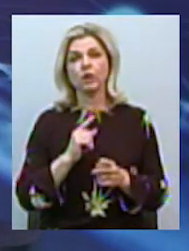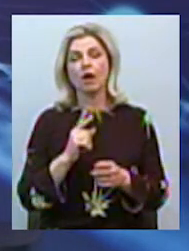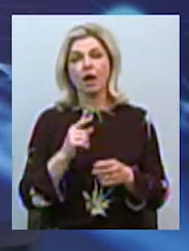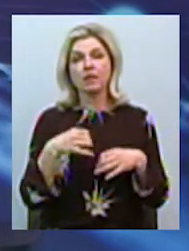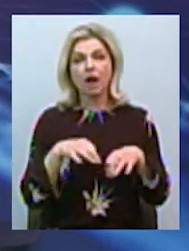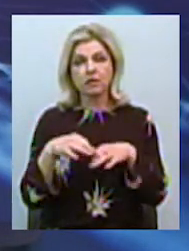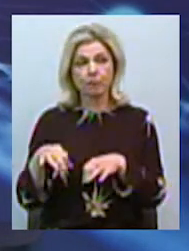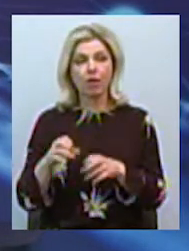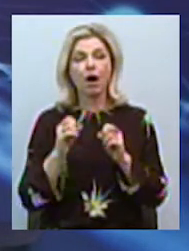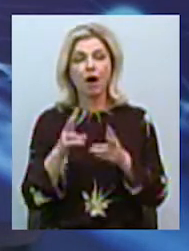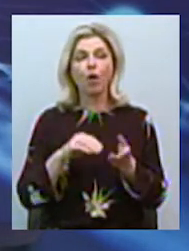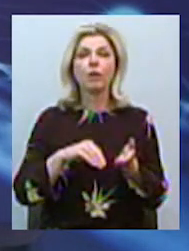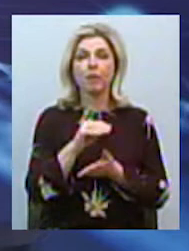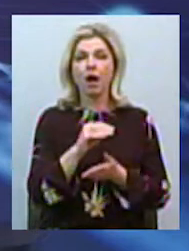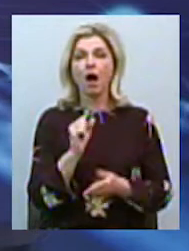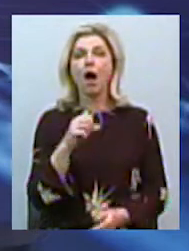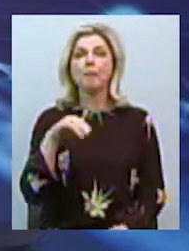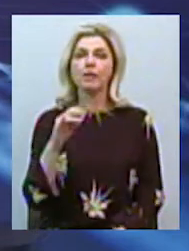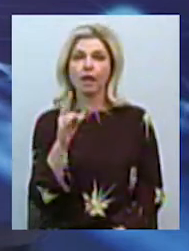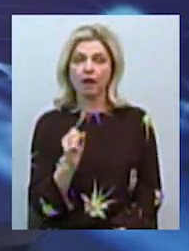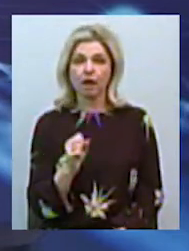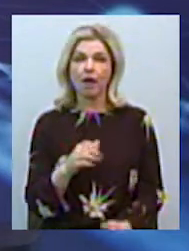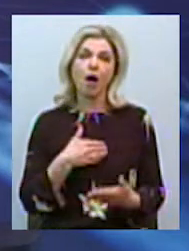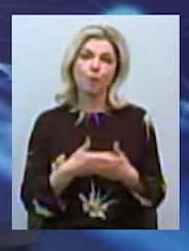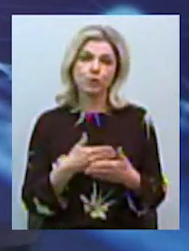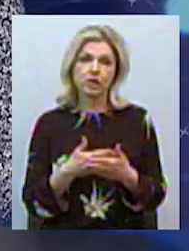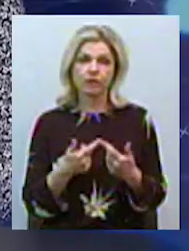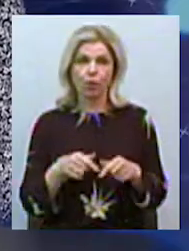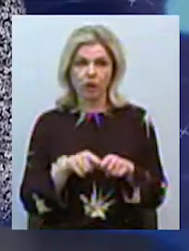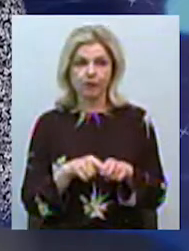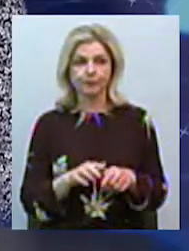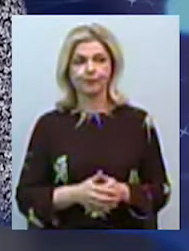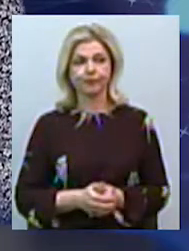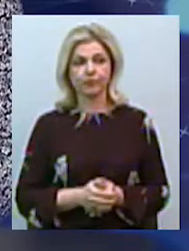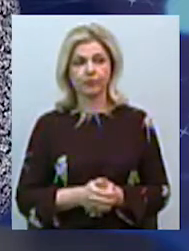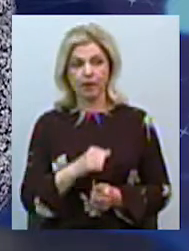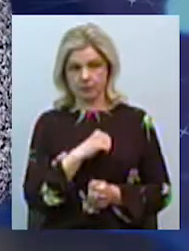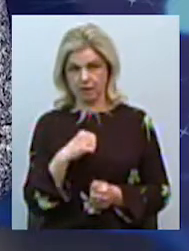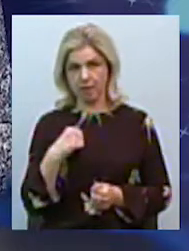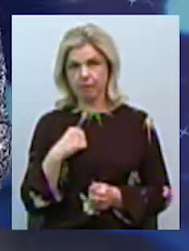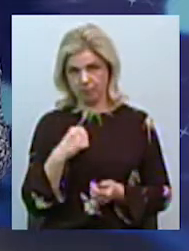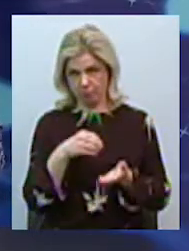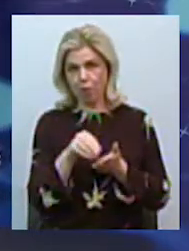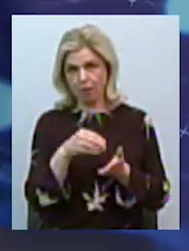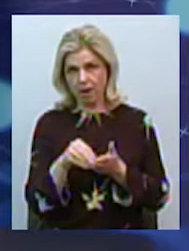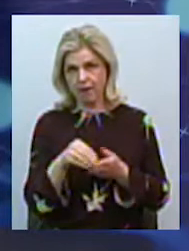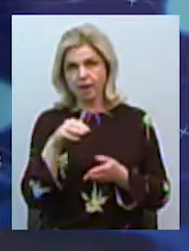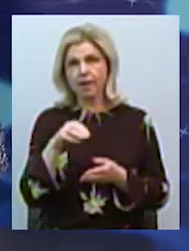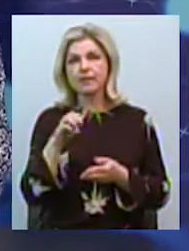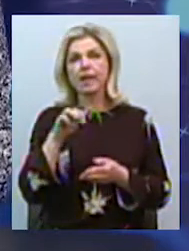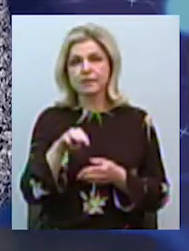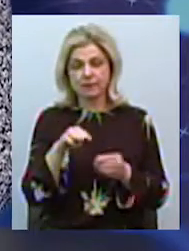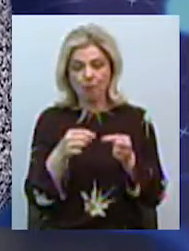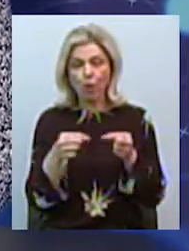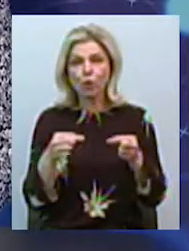як вони придбали? Це аптека? Чи якісь організації інші? До того, в аптеках полотки, як придбали? Так, Самостоятельно. наші, да, в Україні. аптеках, так?